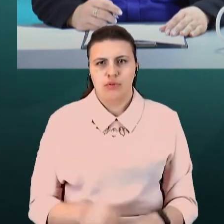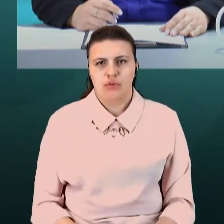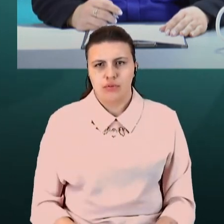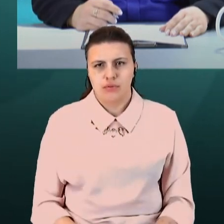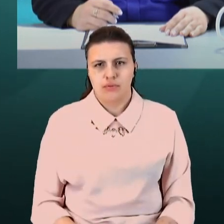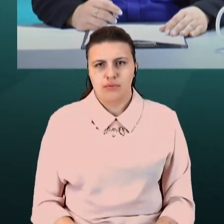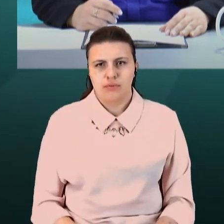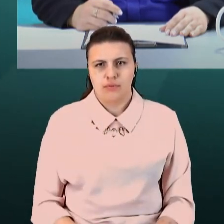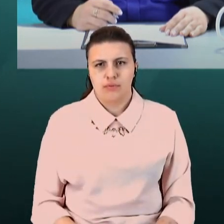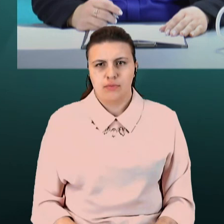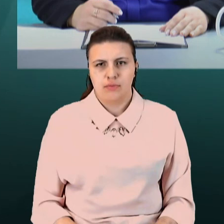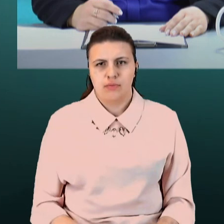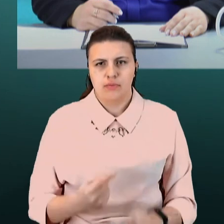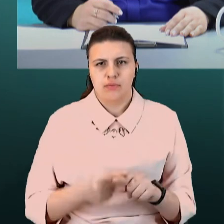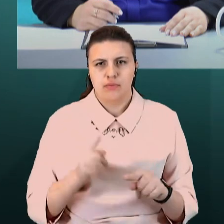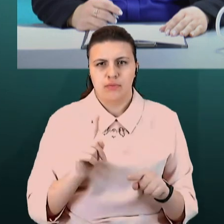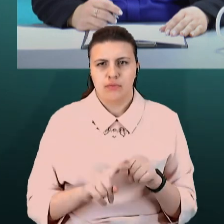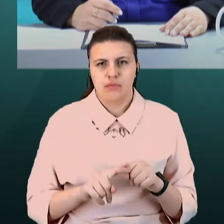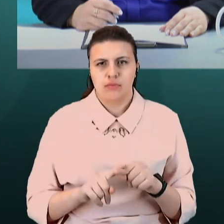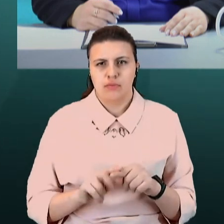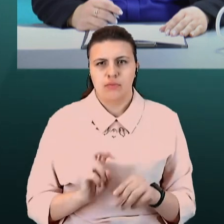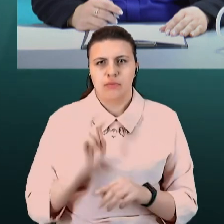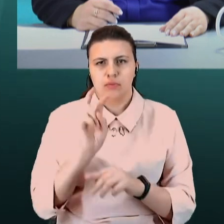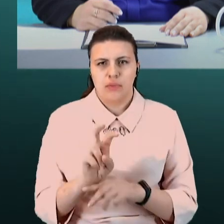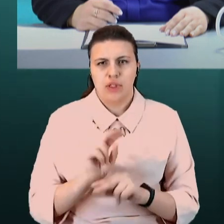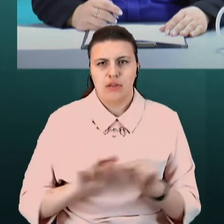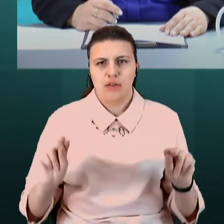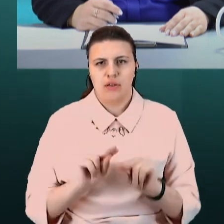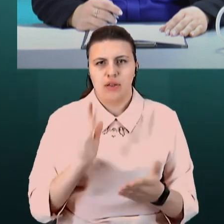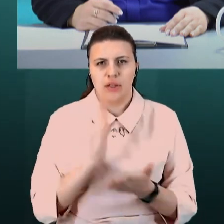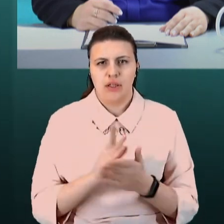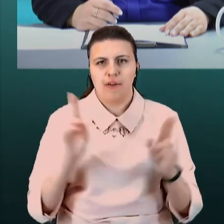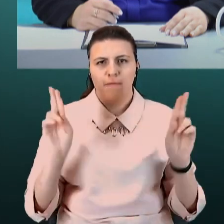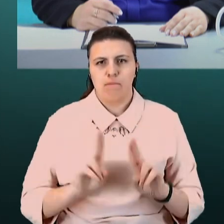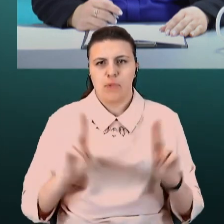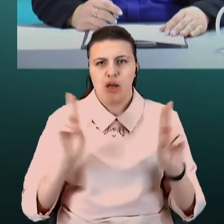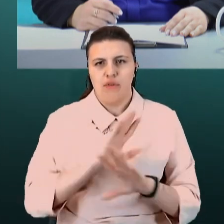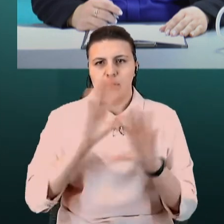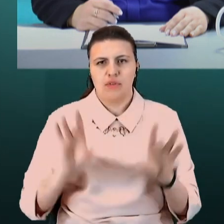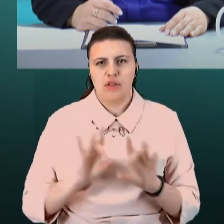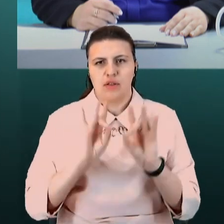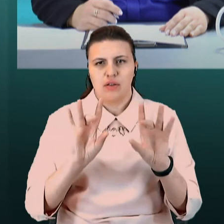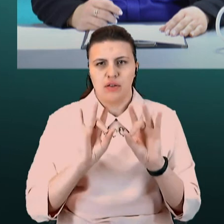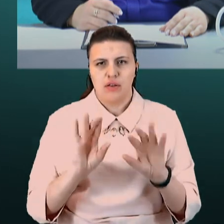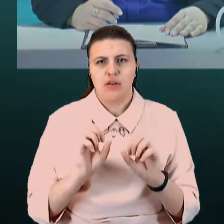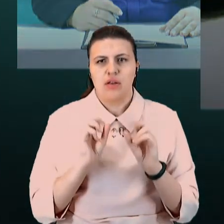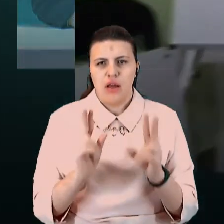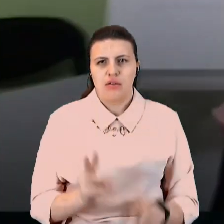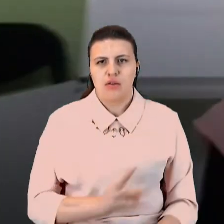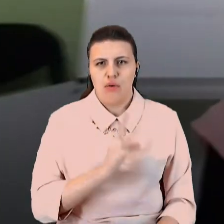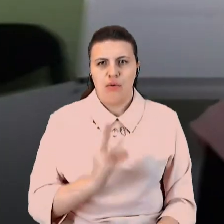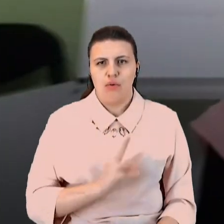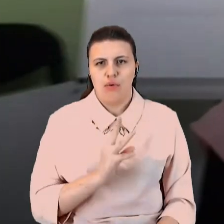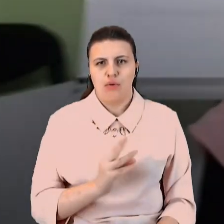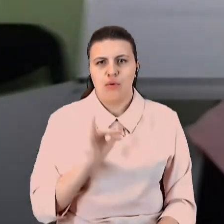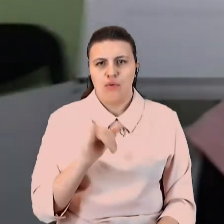Для цього треба прийти до мене на тренінг, тоді є всі правила, вам розповім, як заохотити. Але у вашому ефірі я